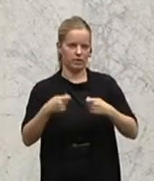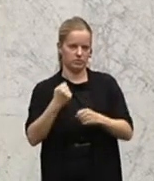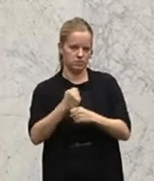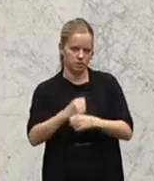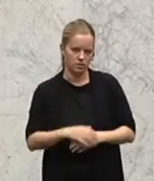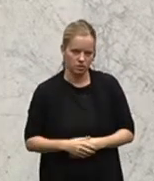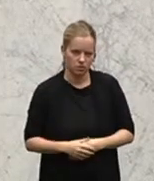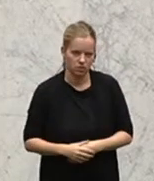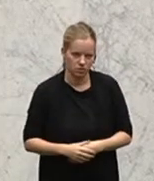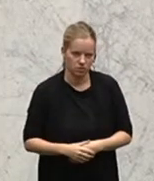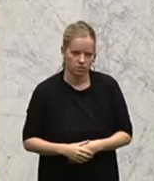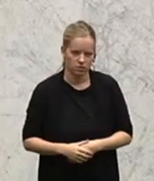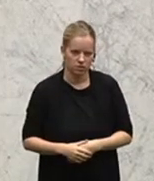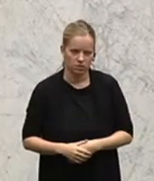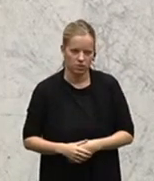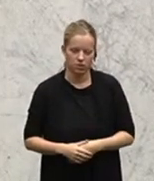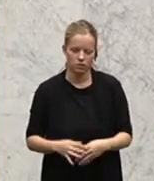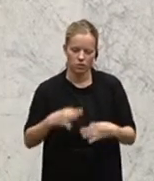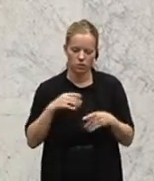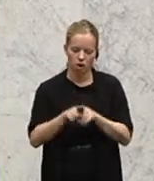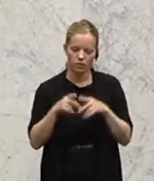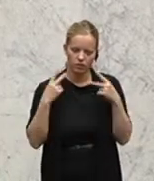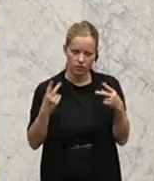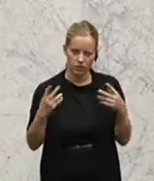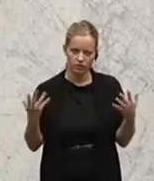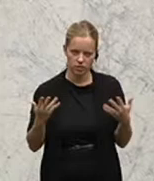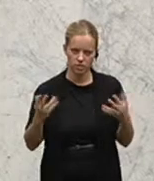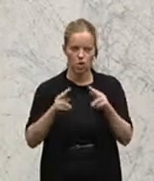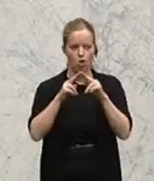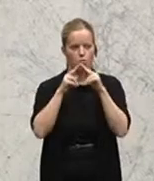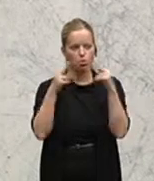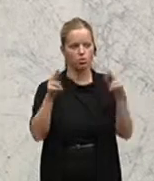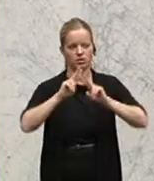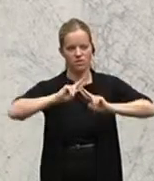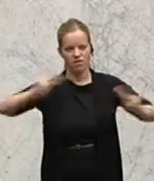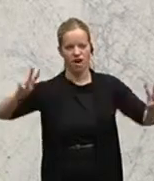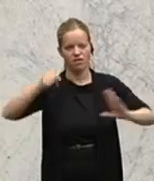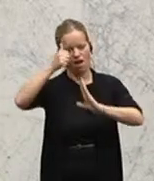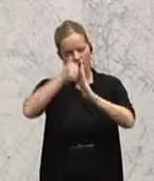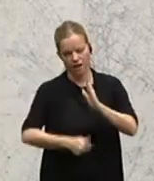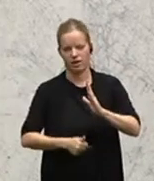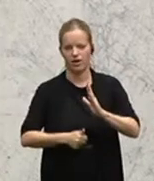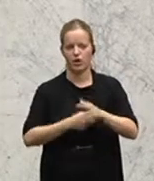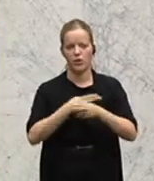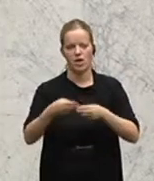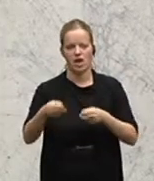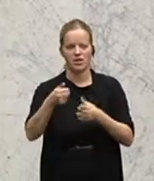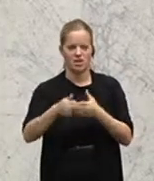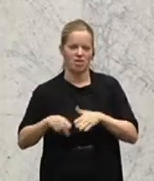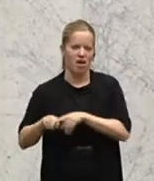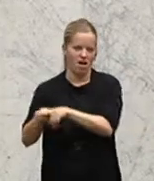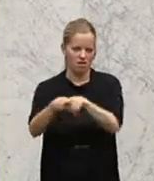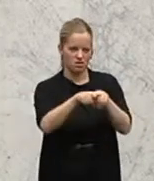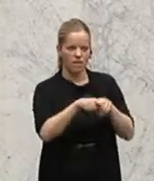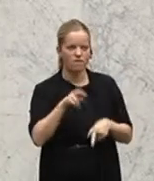auch noch wichtig gewesen wäre, wären die Etablierung von bundesweit einheitlichen Hygienestandards, weil auch